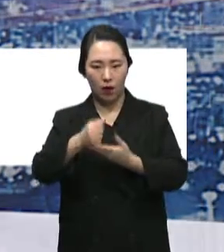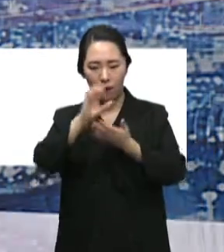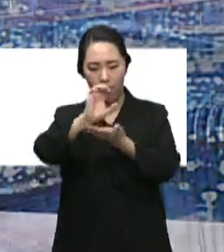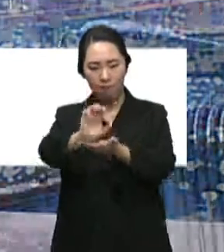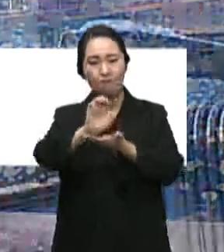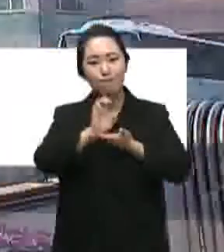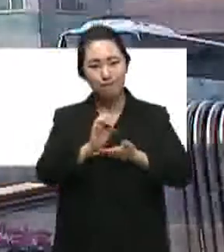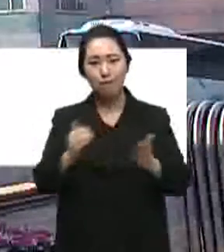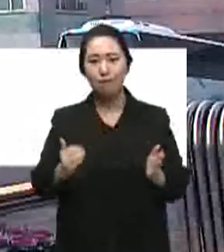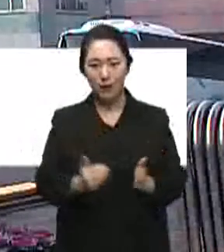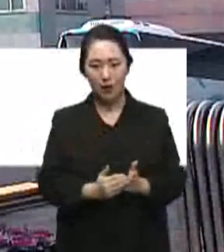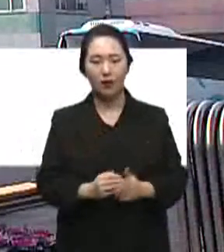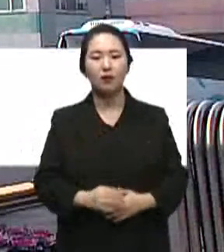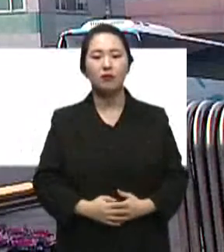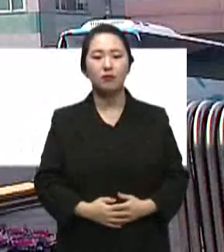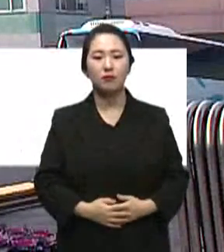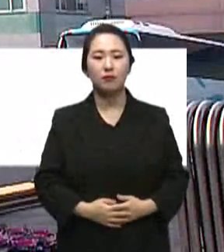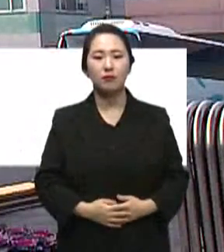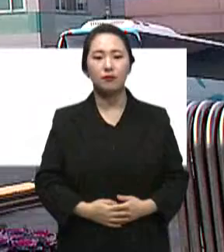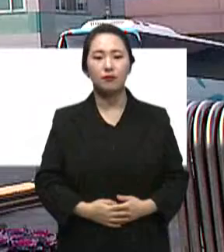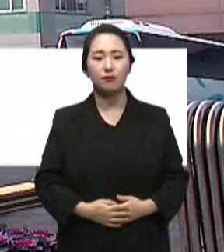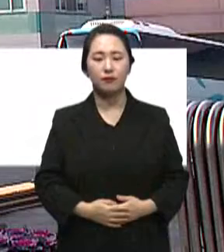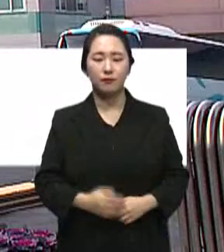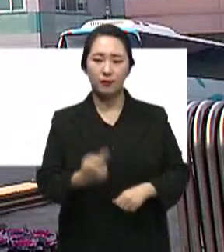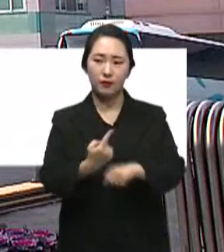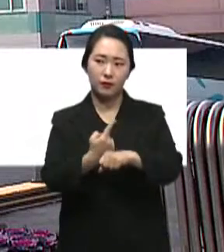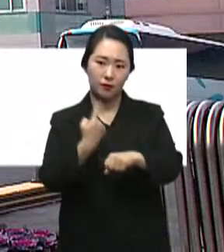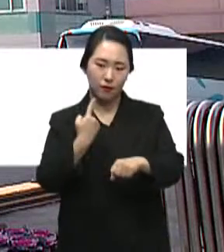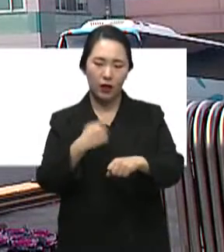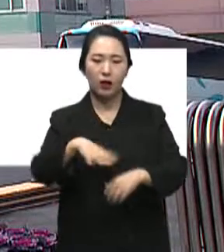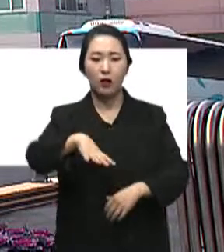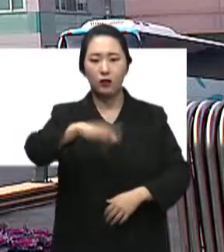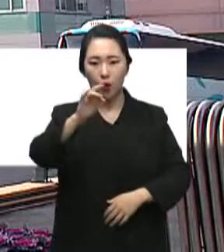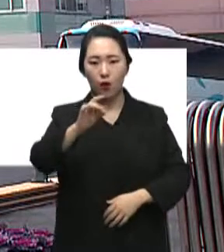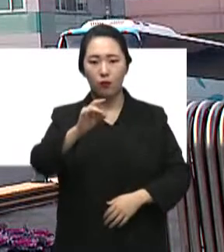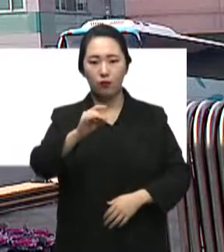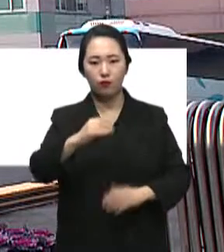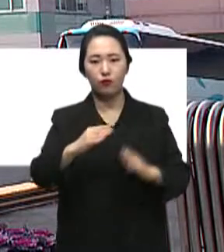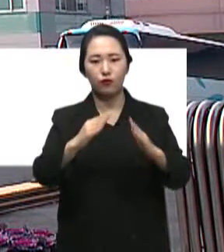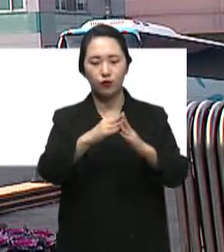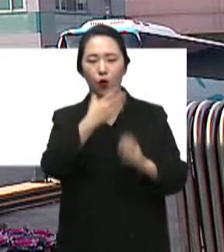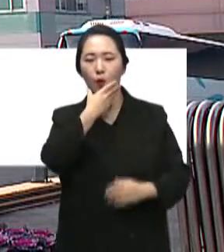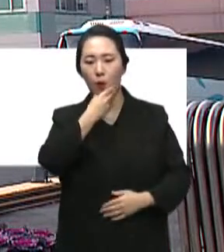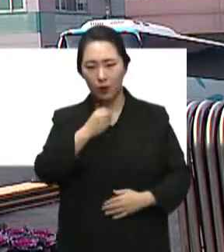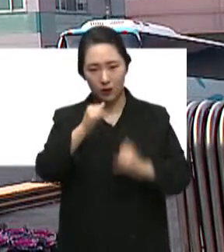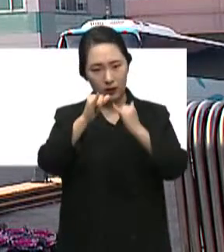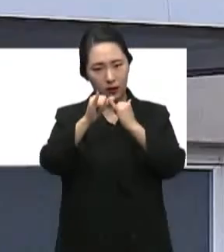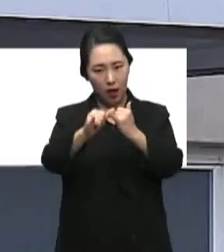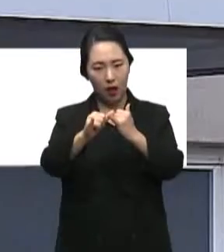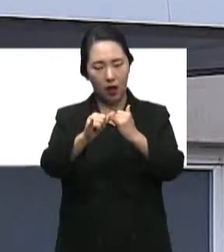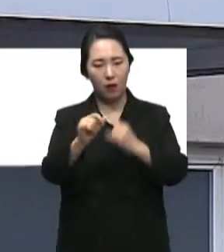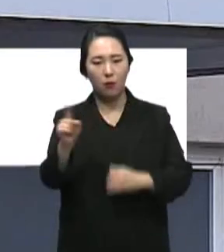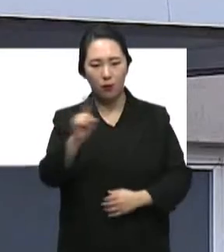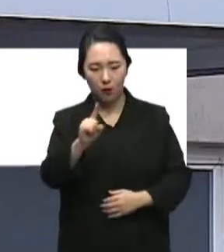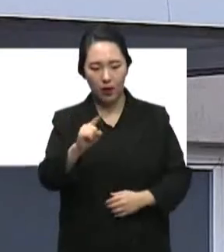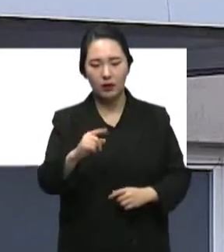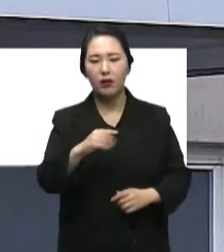장관표창을 수상했습니다. 지난해 처음 도입된 주거복지대상은 지역별 수요맞춤형